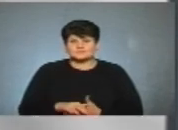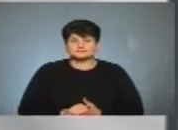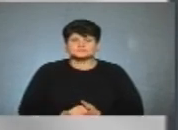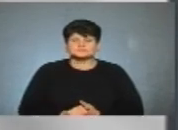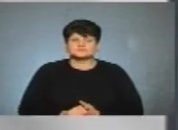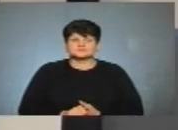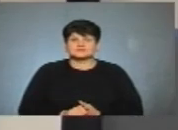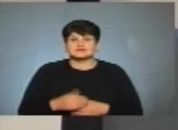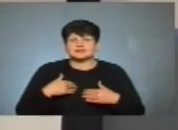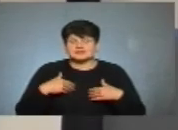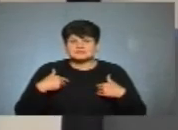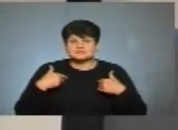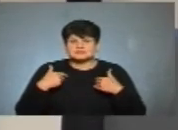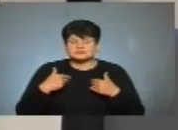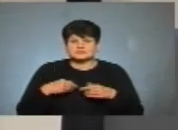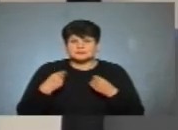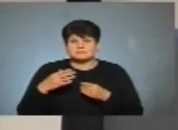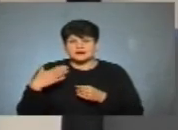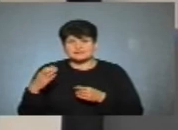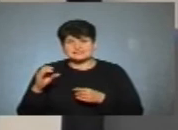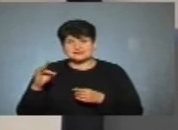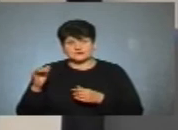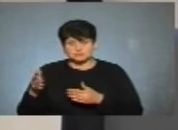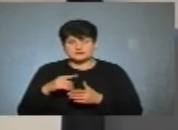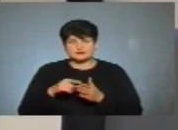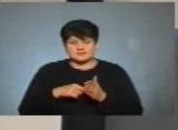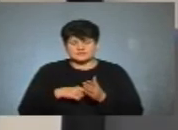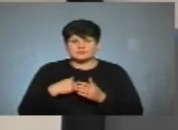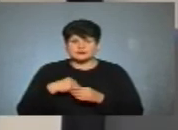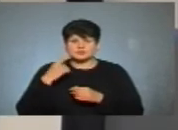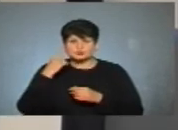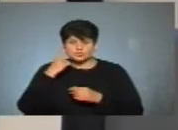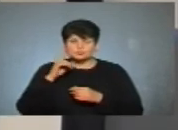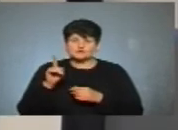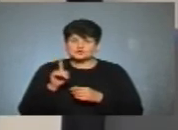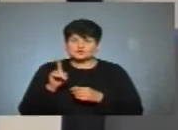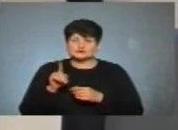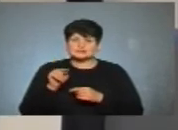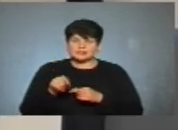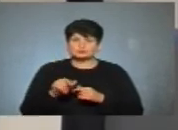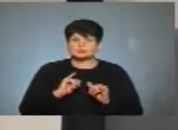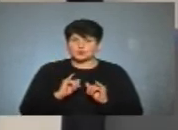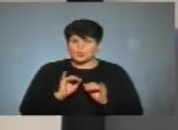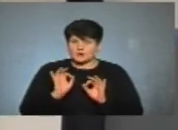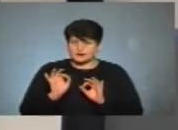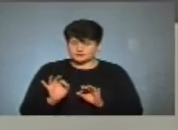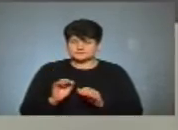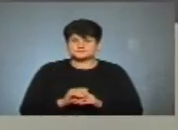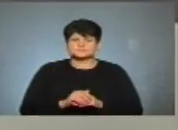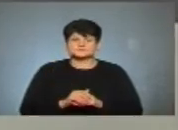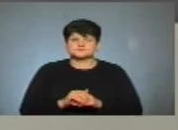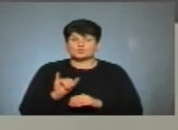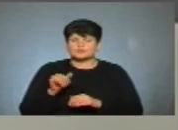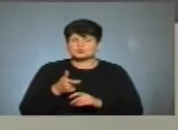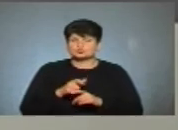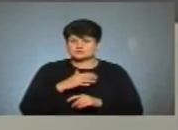Я, напевно, задам правому сектору питання, оскільки, я думаю, що так буде коректніше. У